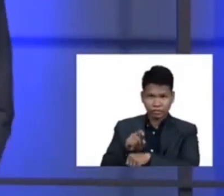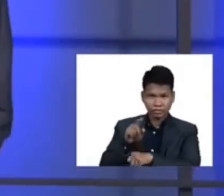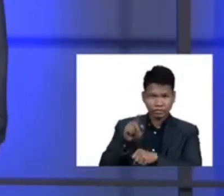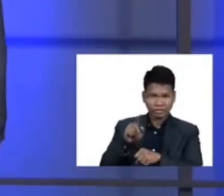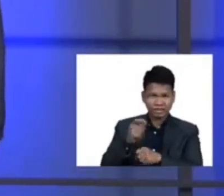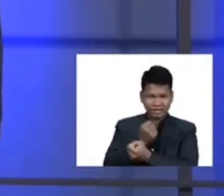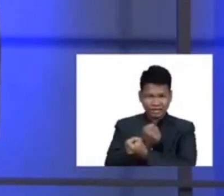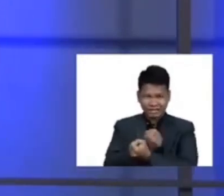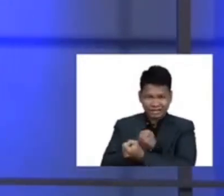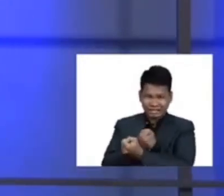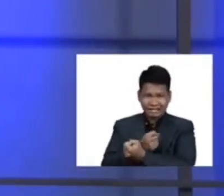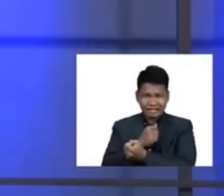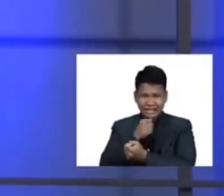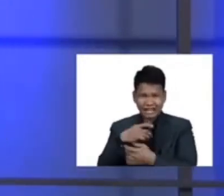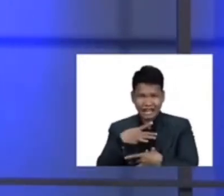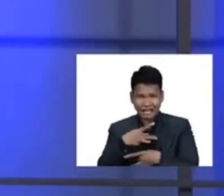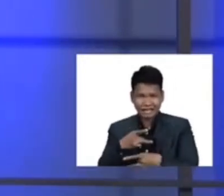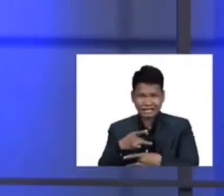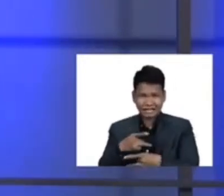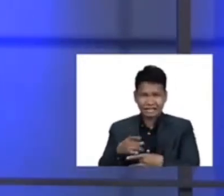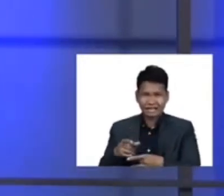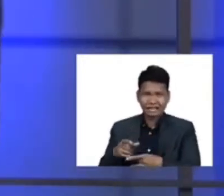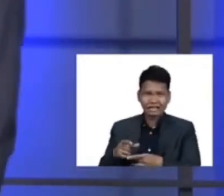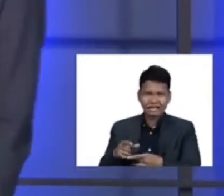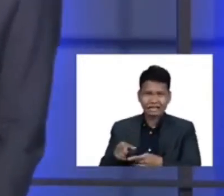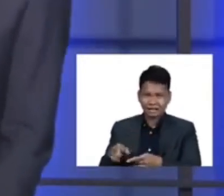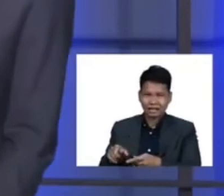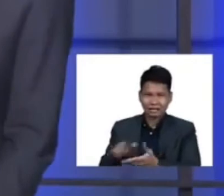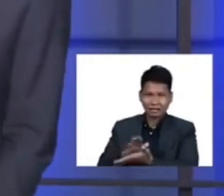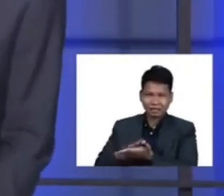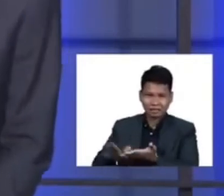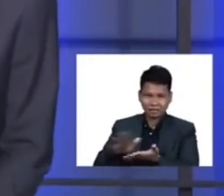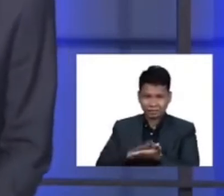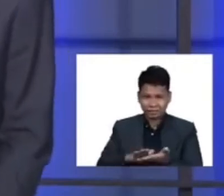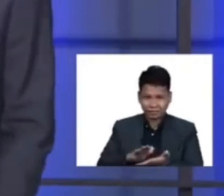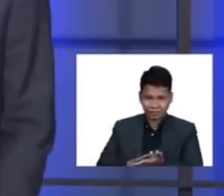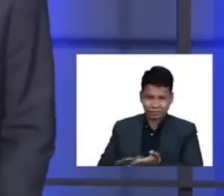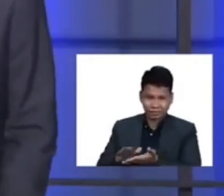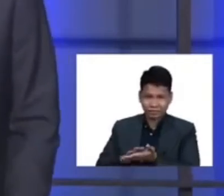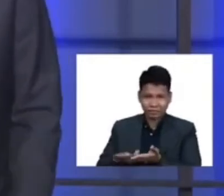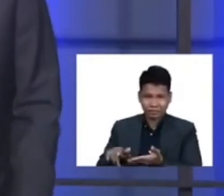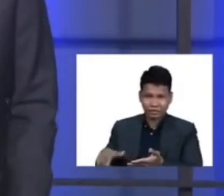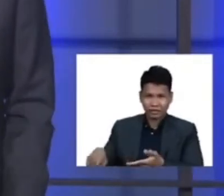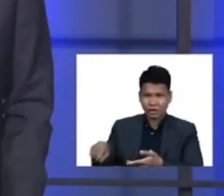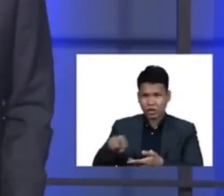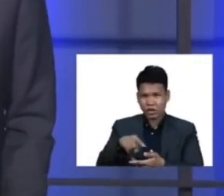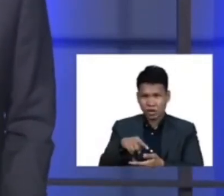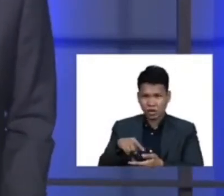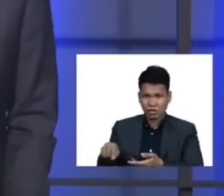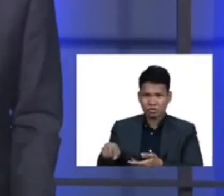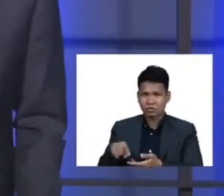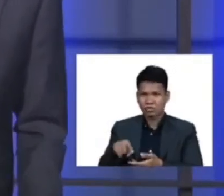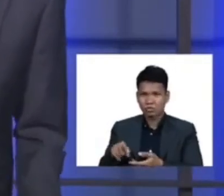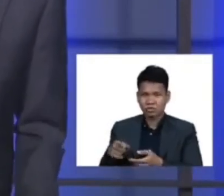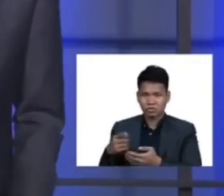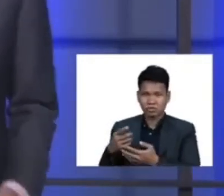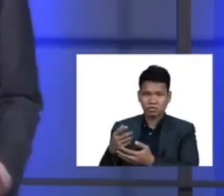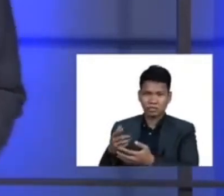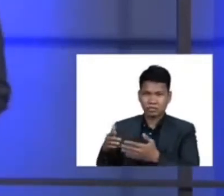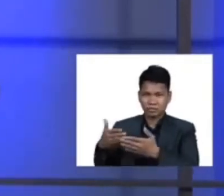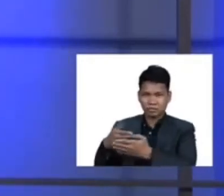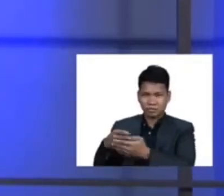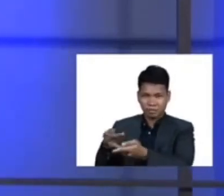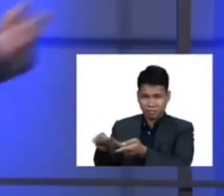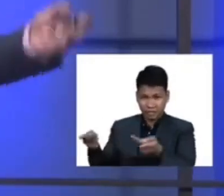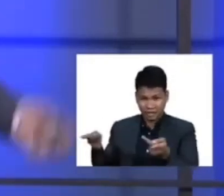preso ang paglilinis doon sa kubeta ng mga preso doon sa concentration